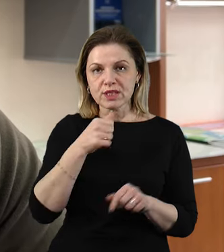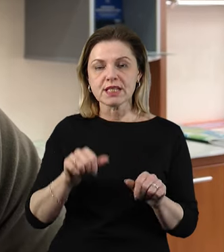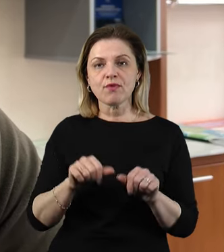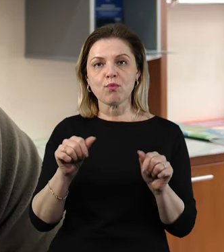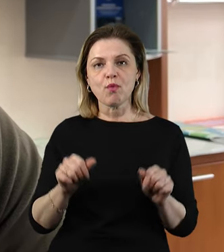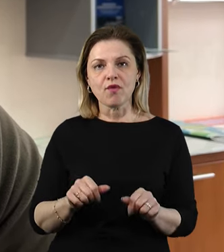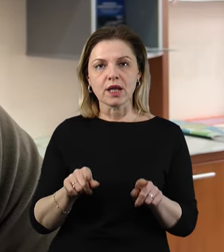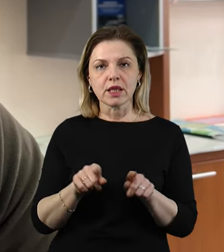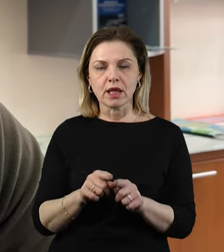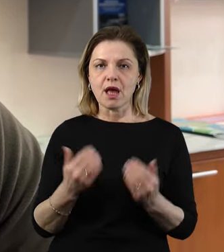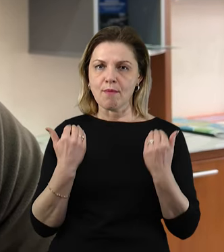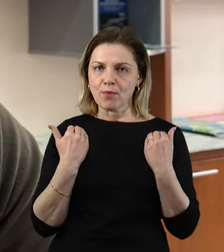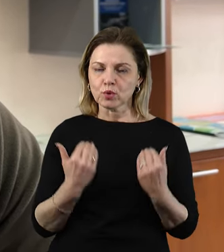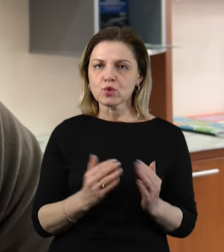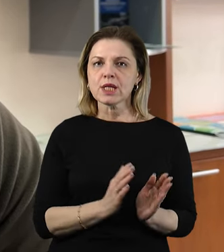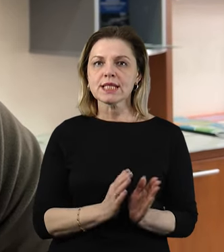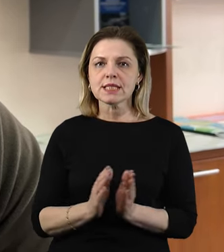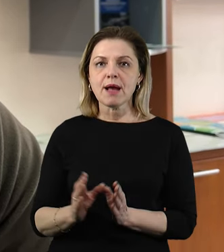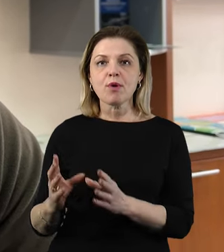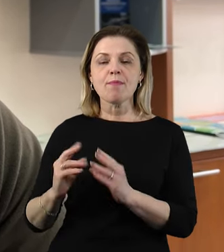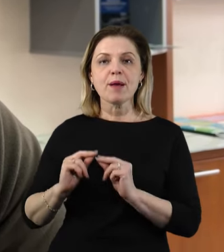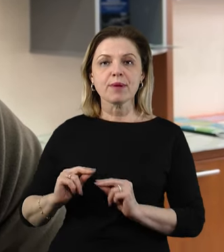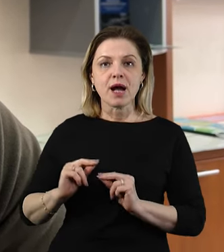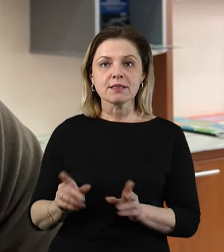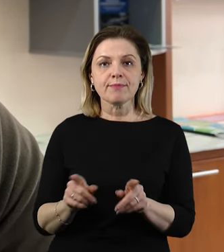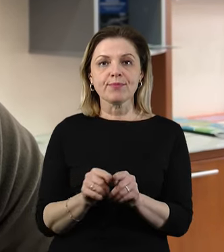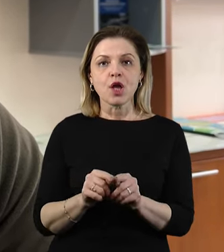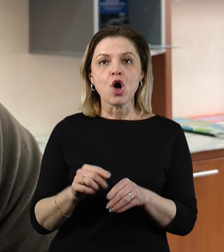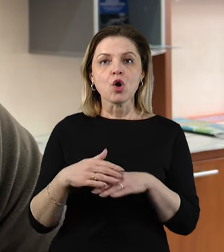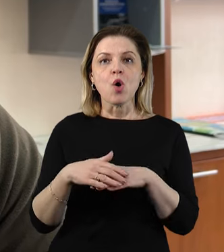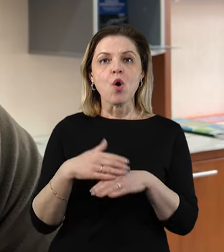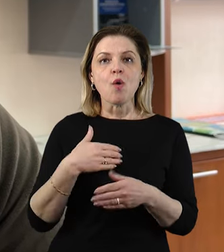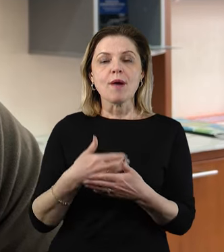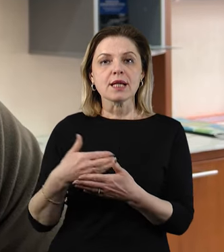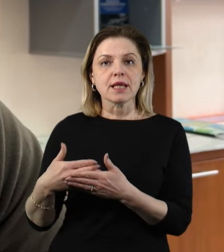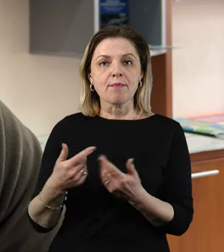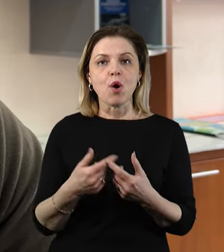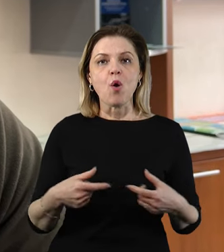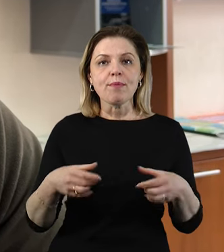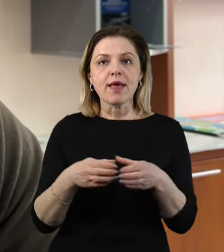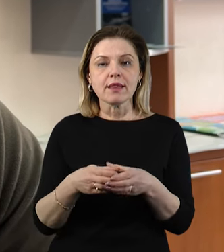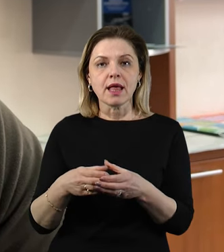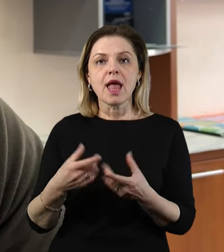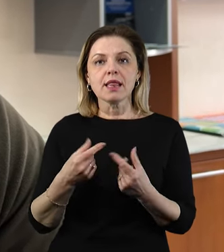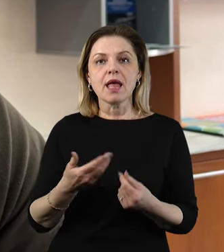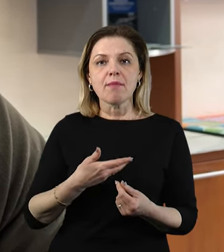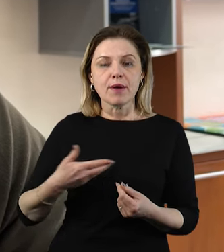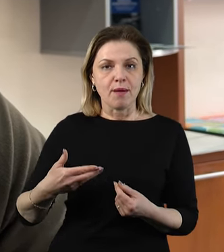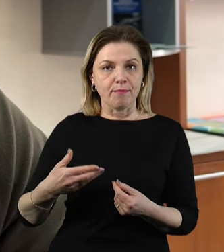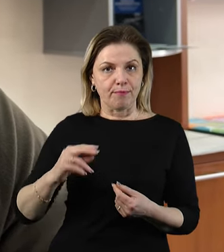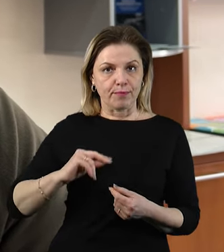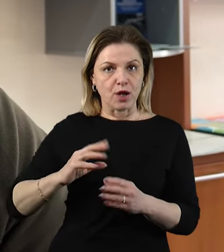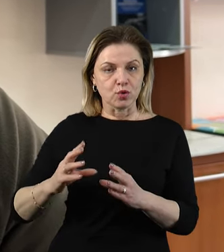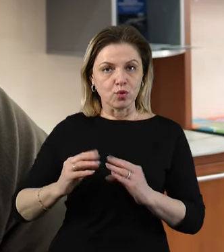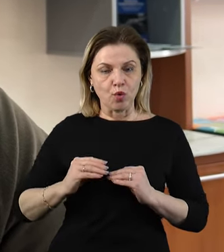сформувати таку потужну систему співпраці з громадськими об'єднаннями, якими ми співпрацюємо, зараз розрізнено,